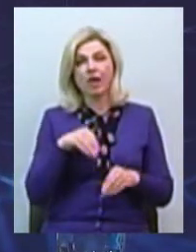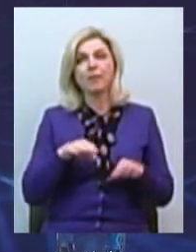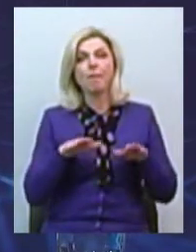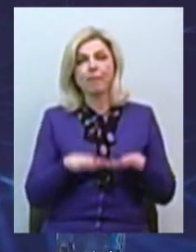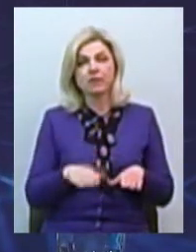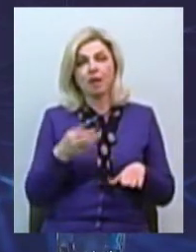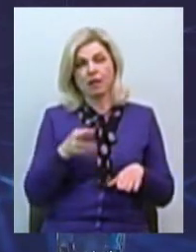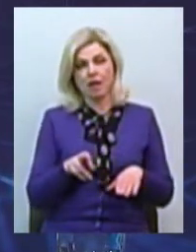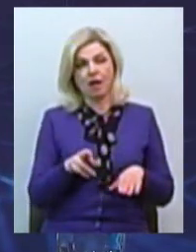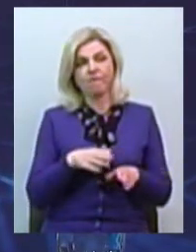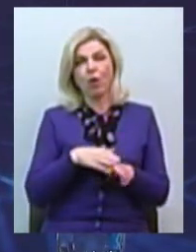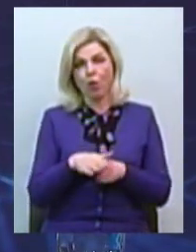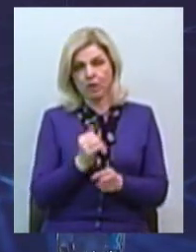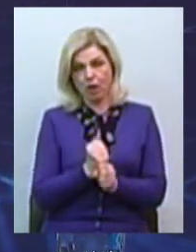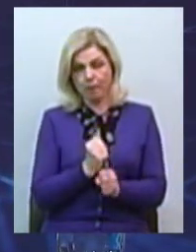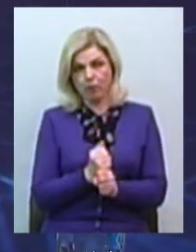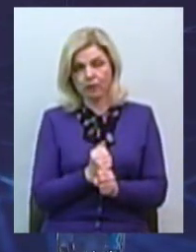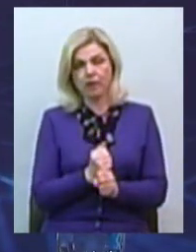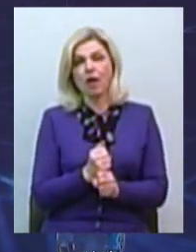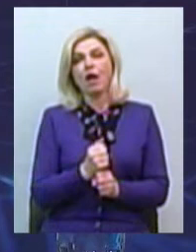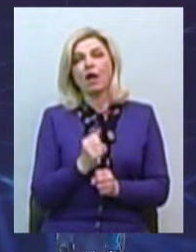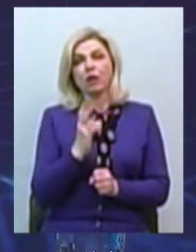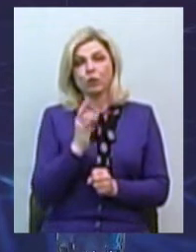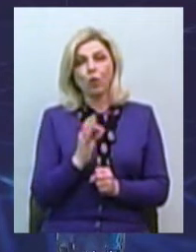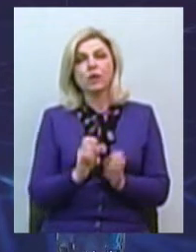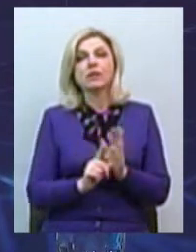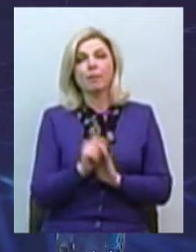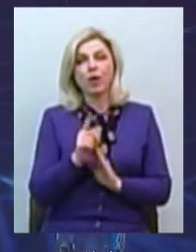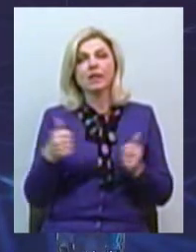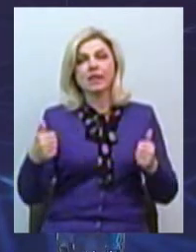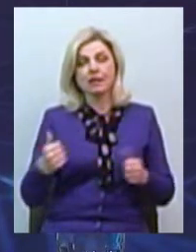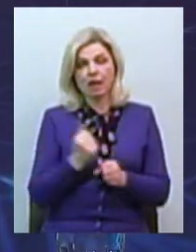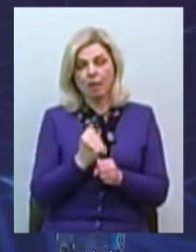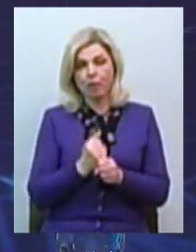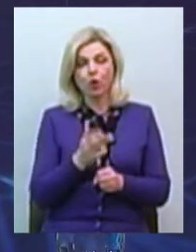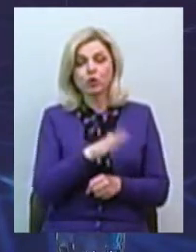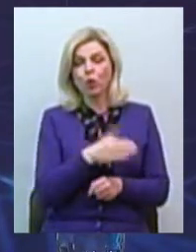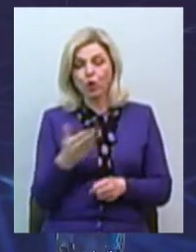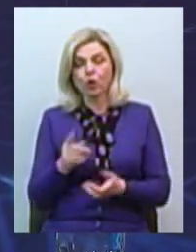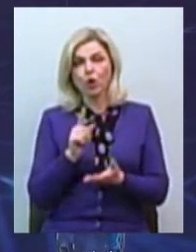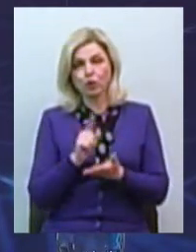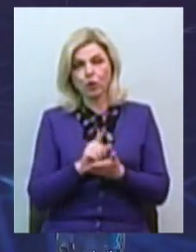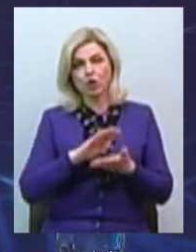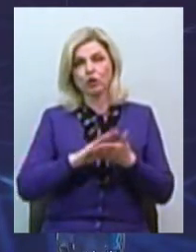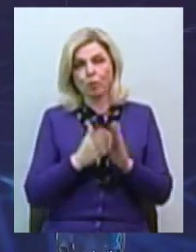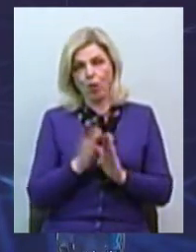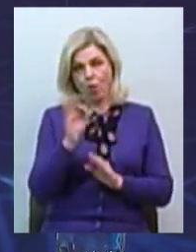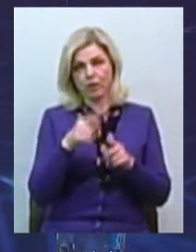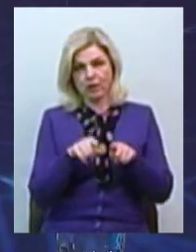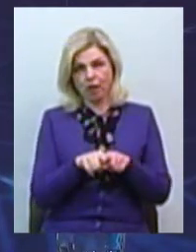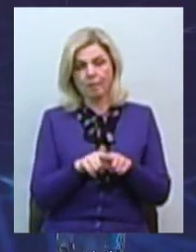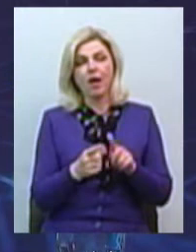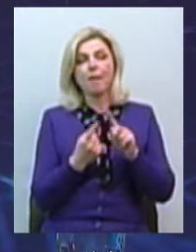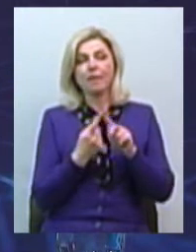для виконання роботи, однак при запровадженні дистанційної роботи сторони трудового договору мають самостійно домовитися про таке. Це, по-перше,